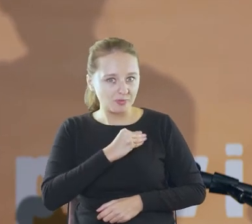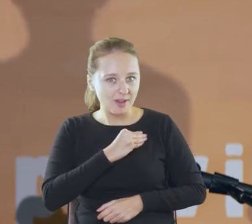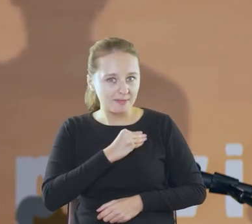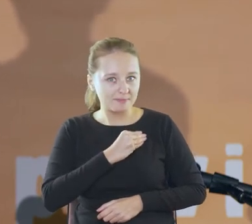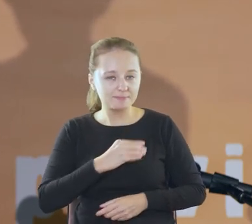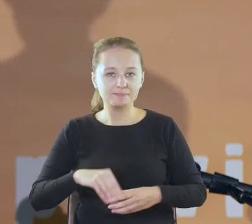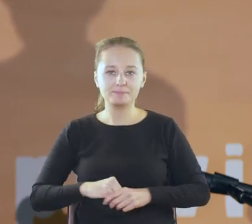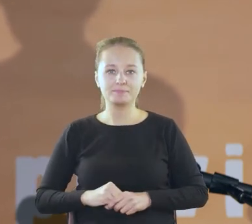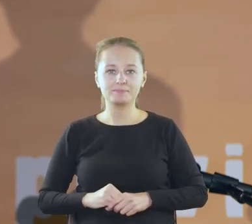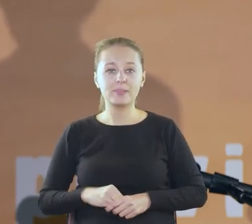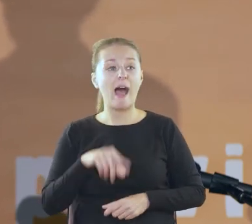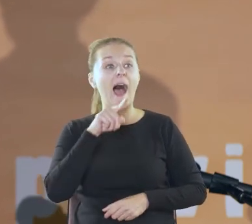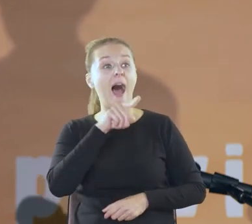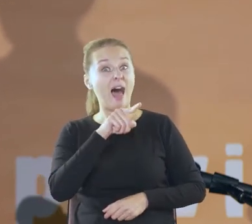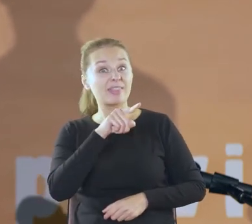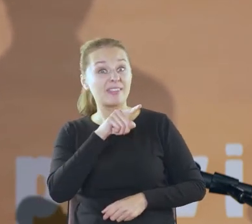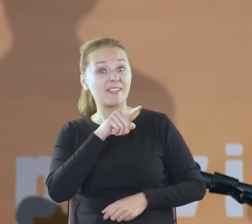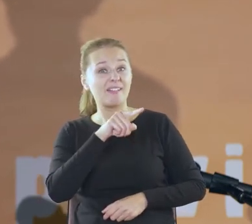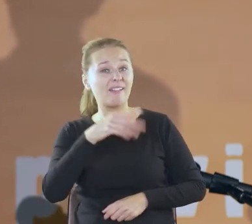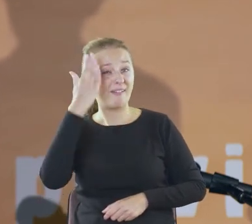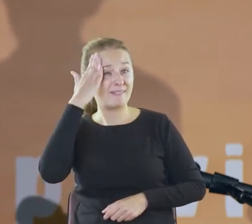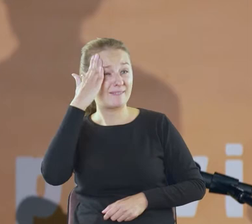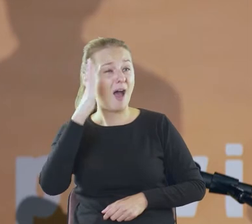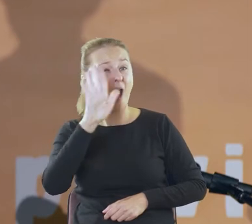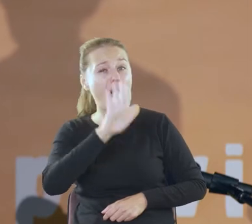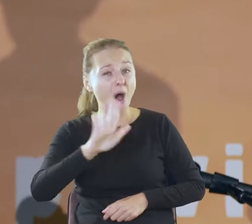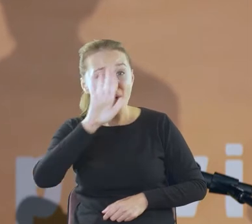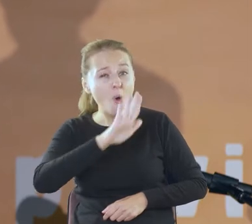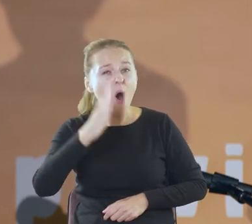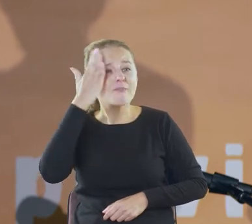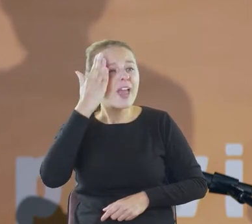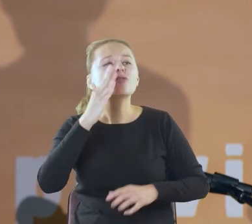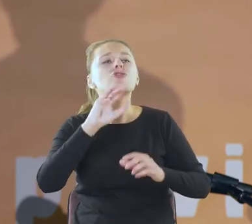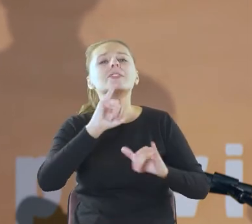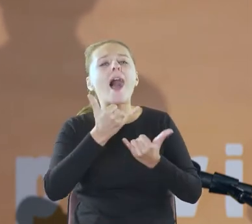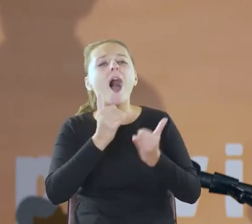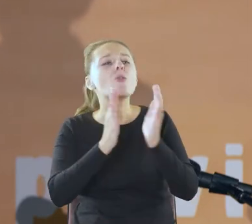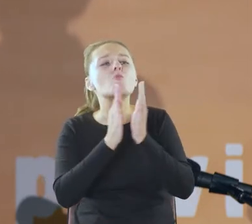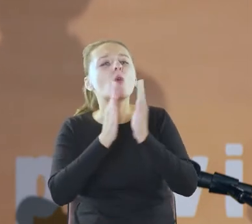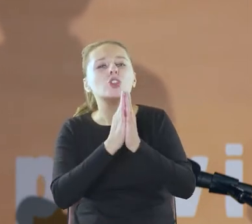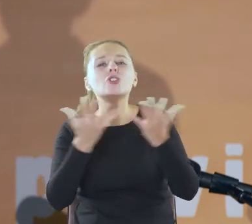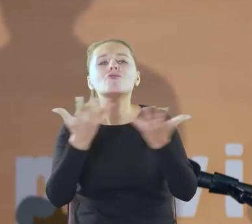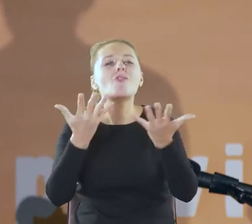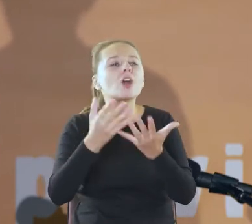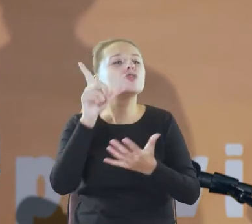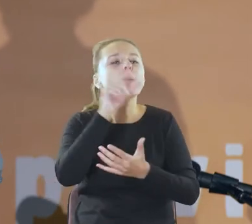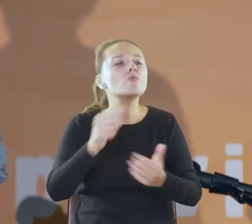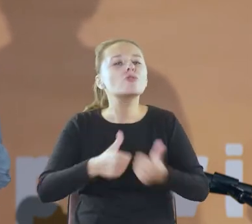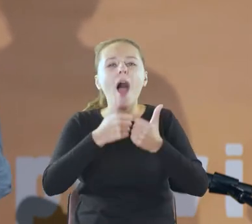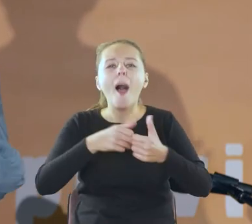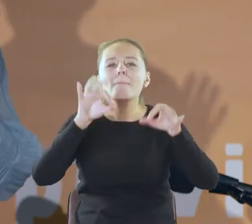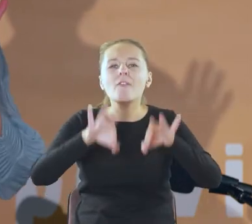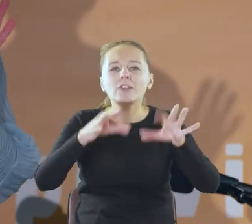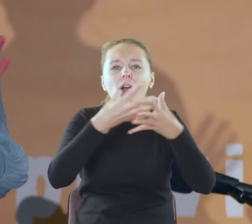Ty, głoś, świętymi usty, jakie mówić pacierze, gdzie mam iść na odpusty? Ach, pójdę aż do piekła,